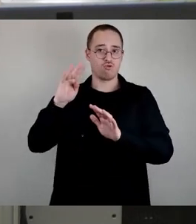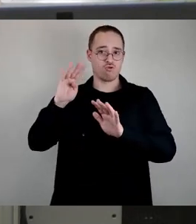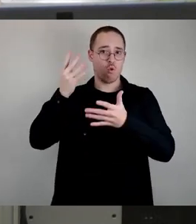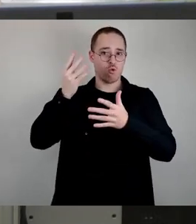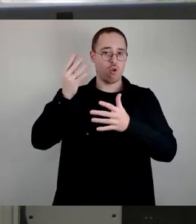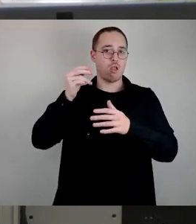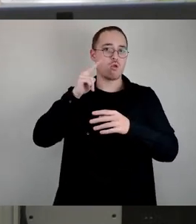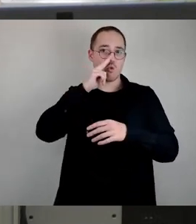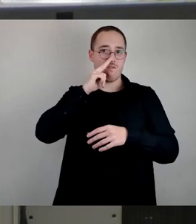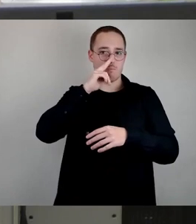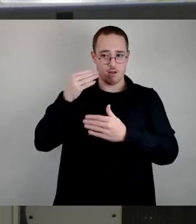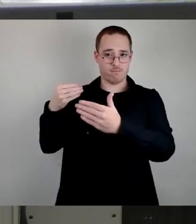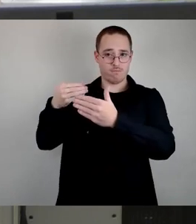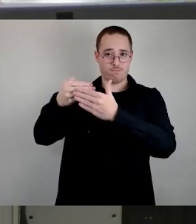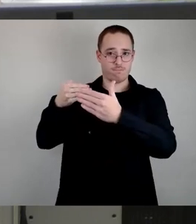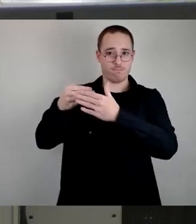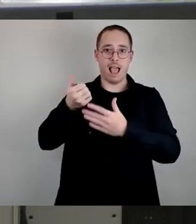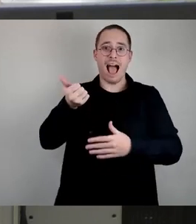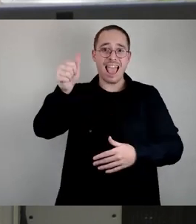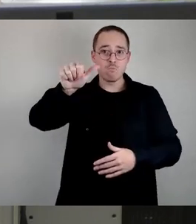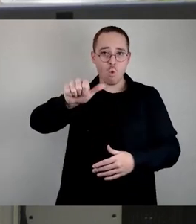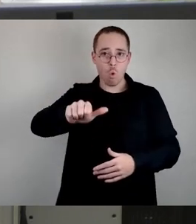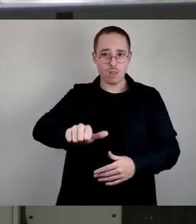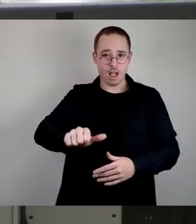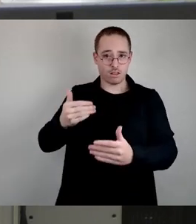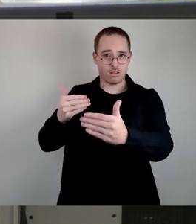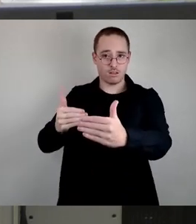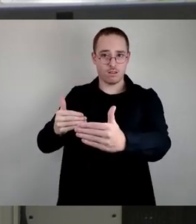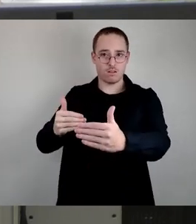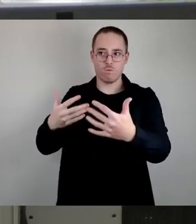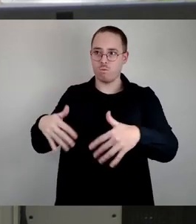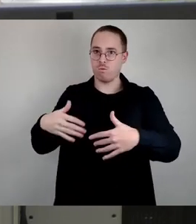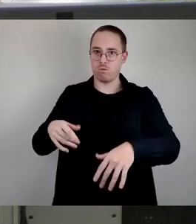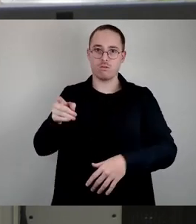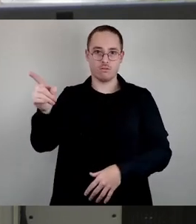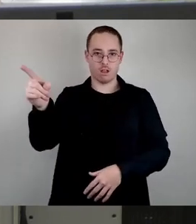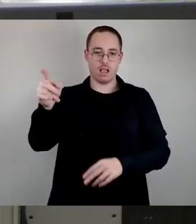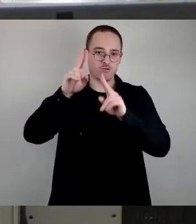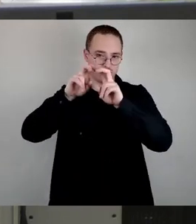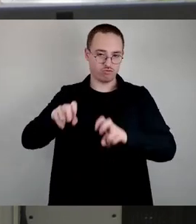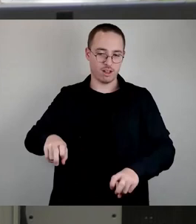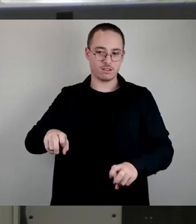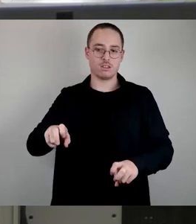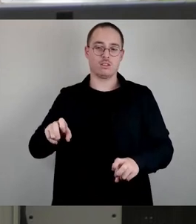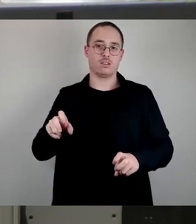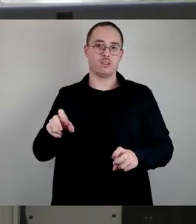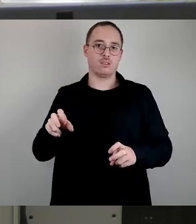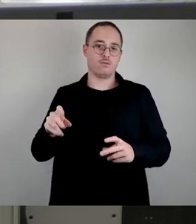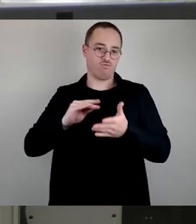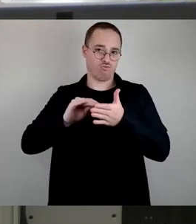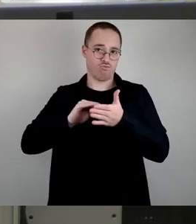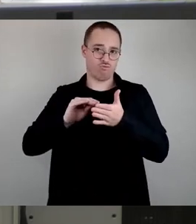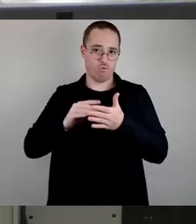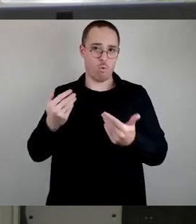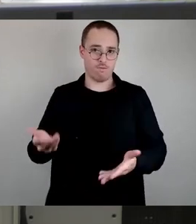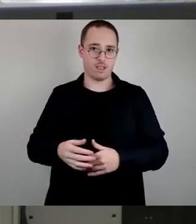Informationszentrum Antisemitismus dokumentiert worden sind. Und wenn wir, ob am 21. Januar,